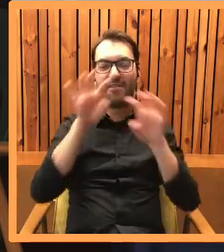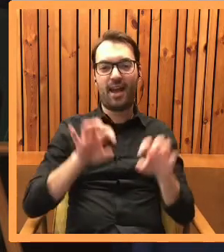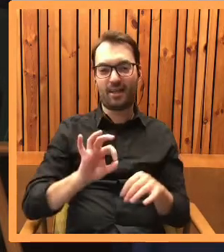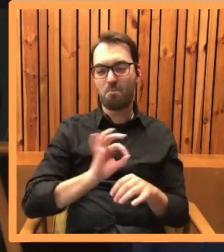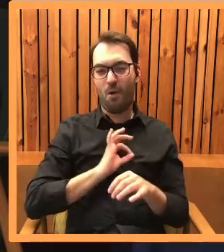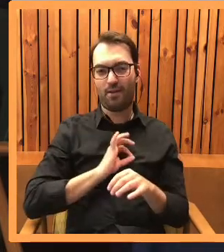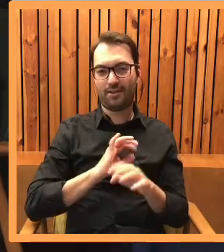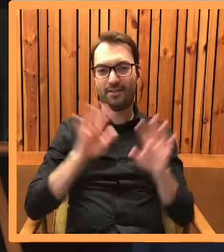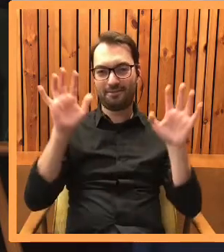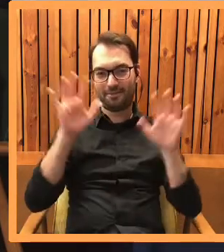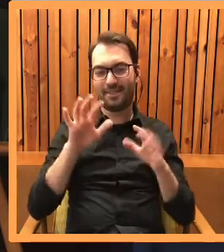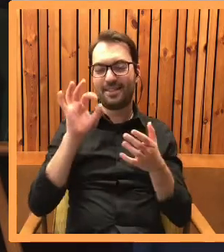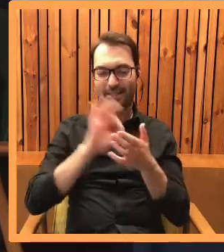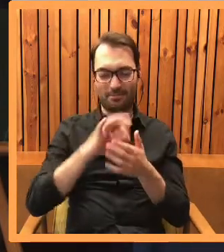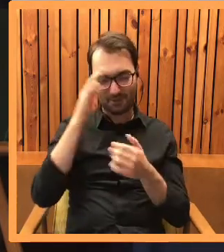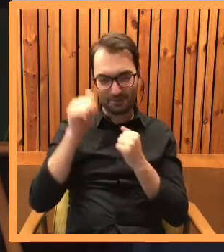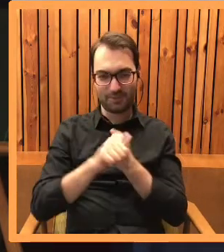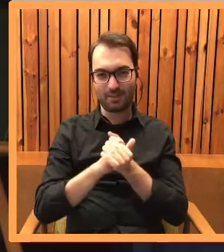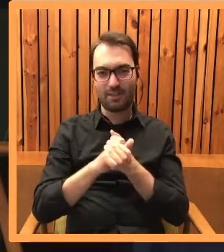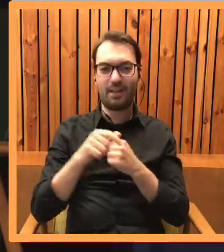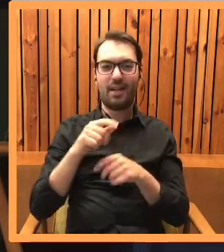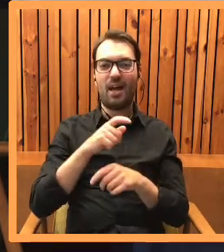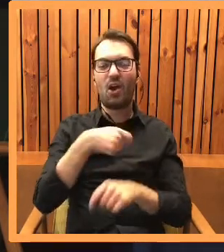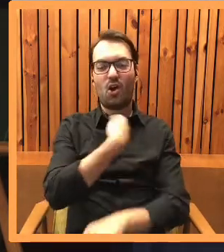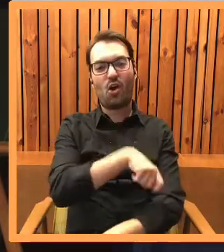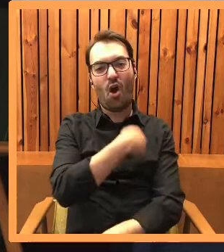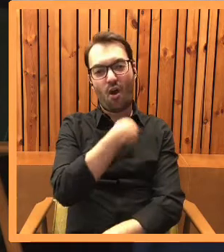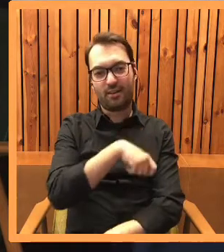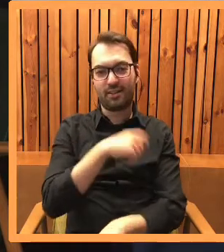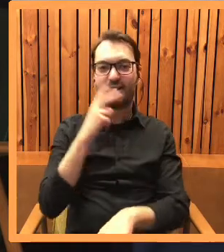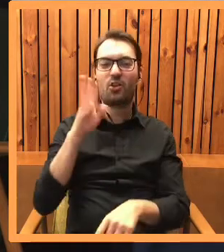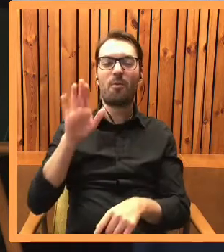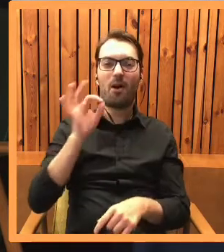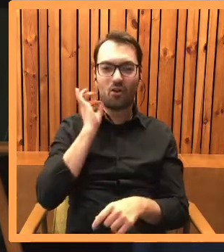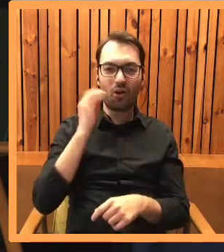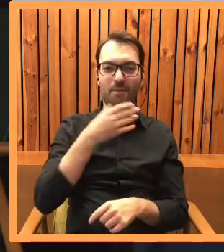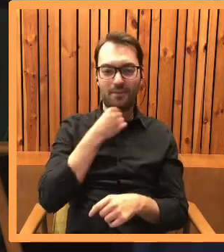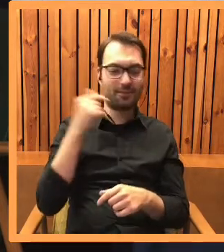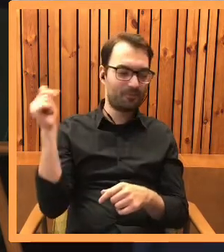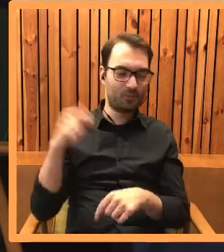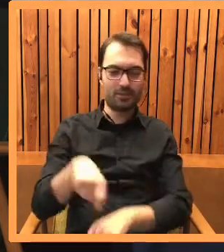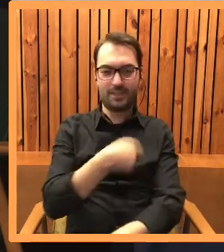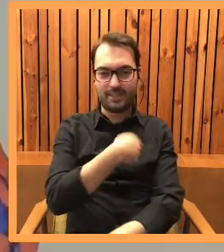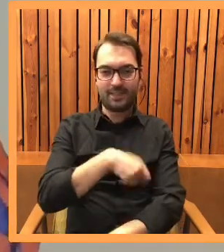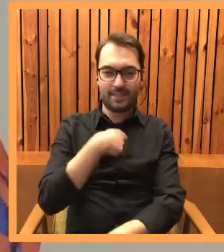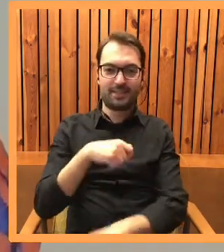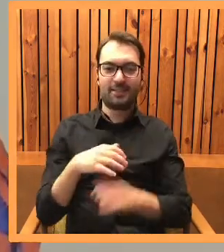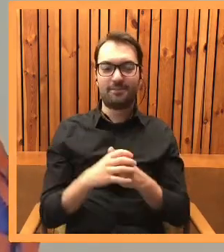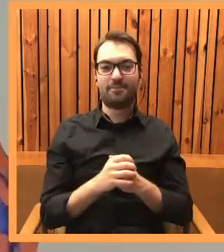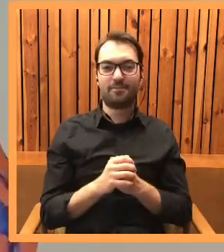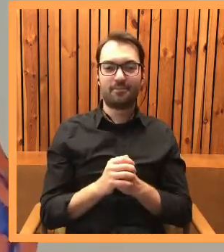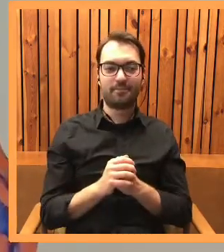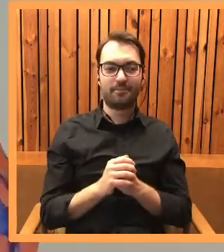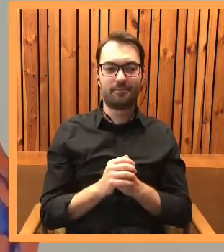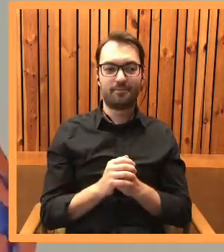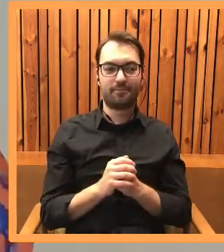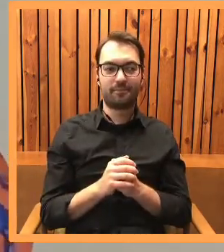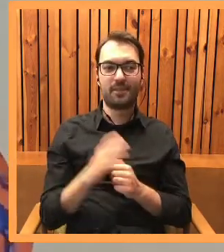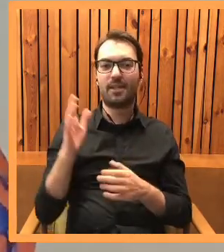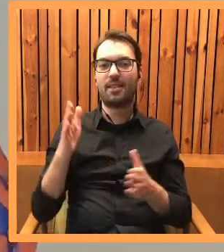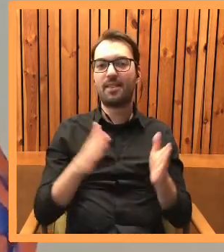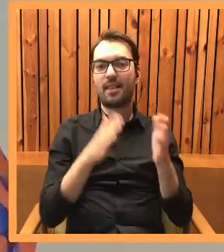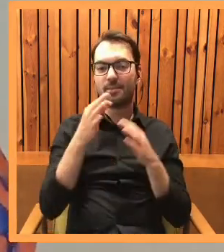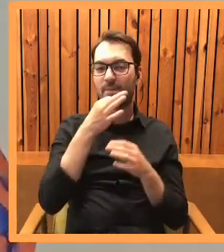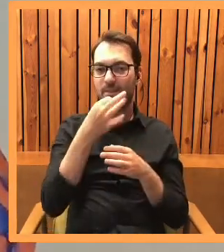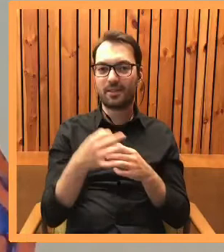Na pewno to Państwo znają, czyli obowiązkowe rolki dla wszystkich kociarzy i psiarzy, gdzie sierść zostaje po prostu na nas. Słuchaj, kolejne pytanie